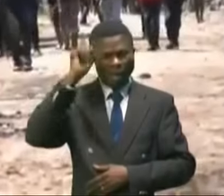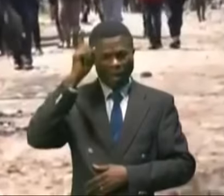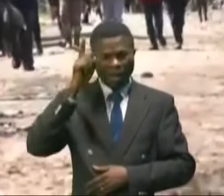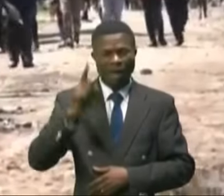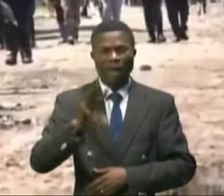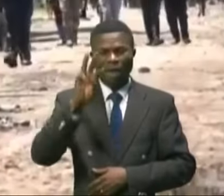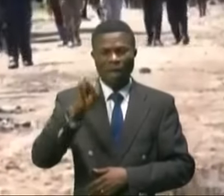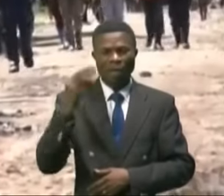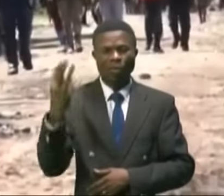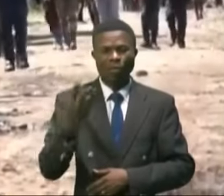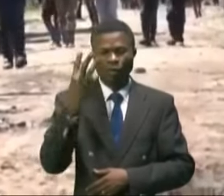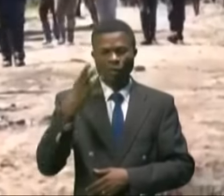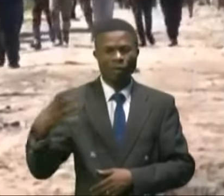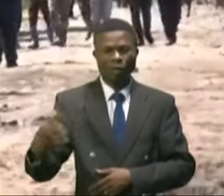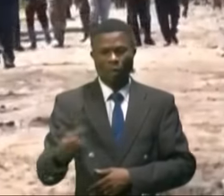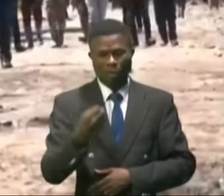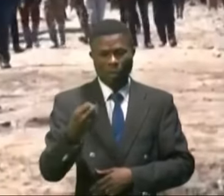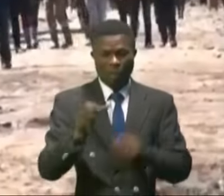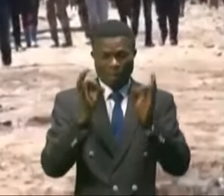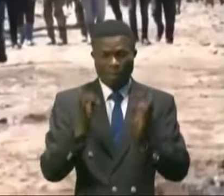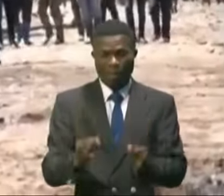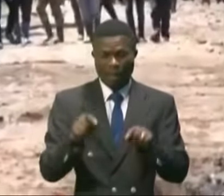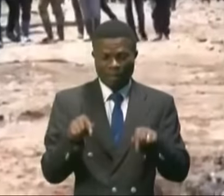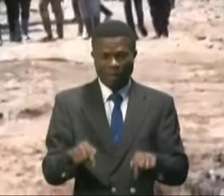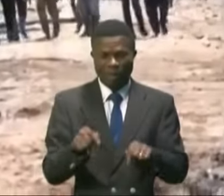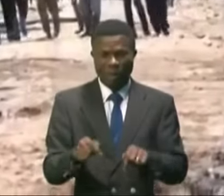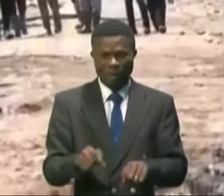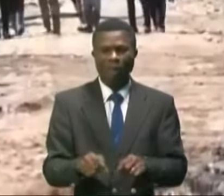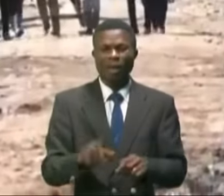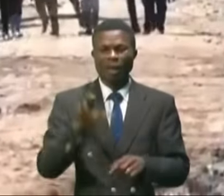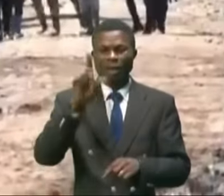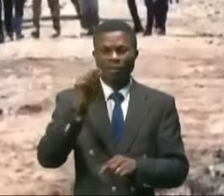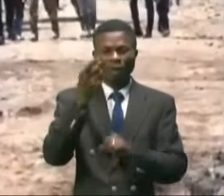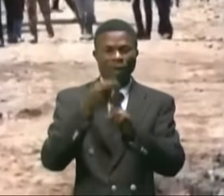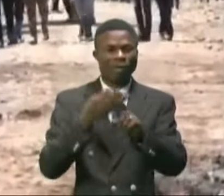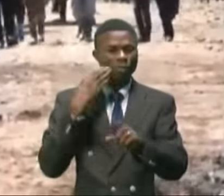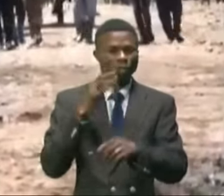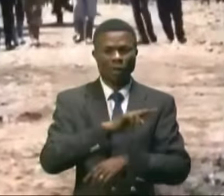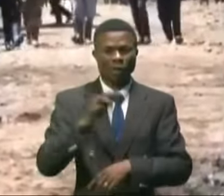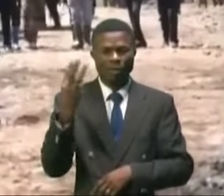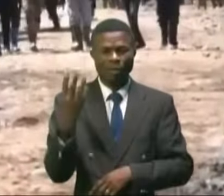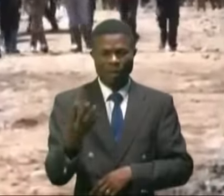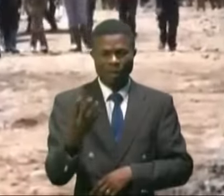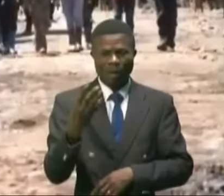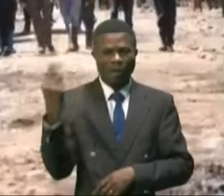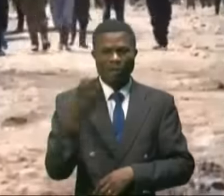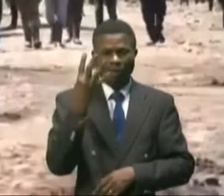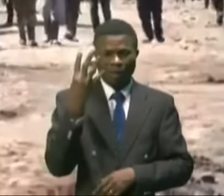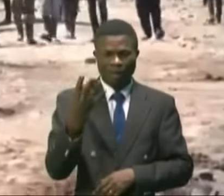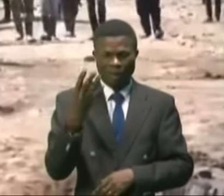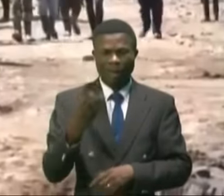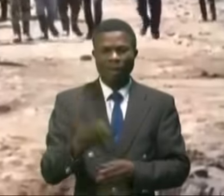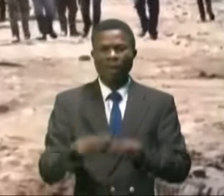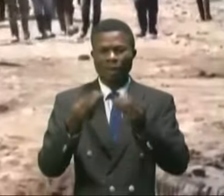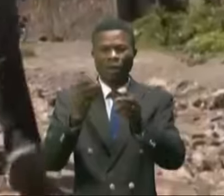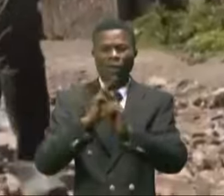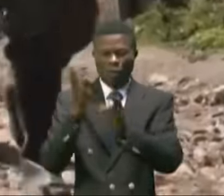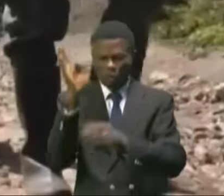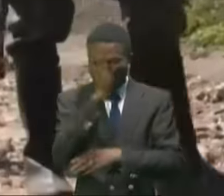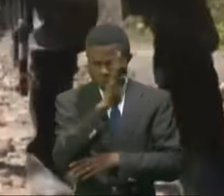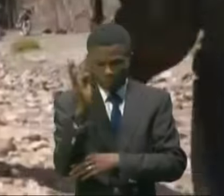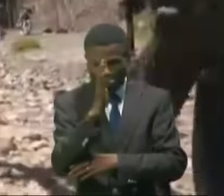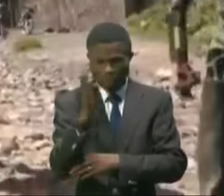Sur place, ce 20 mai 2024, ce membre des VDP, Entendez, volontaire pour la défense de la patrie,